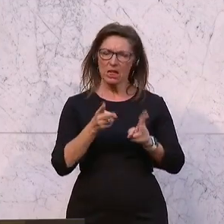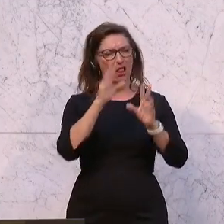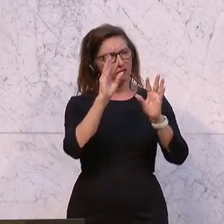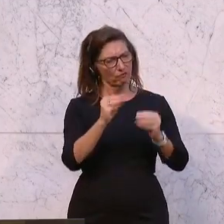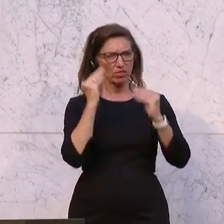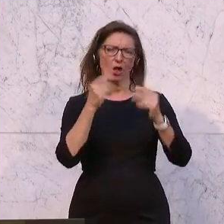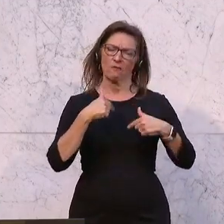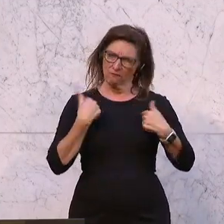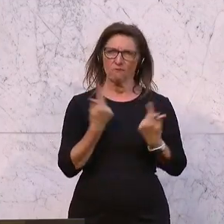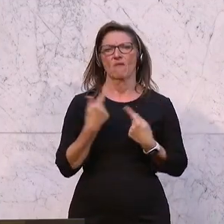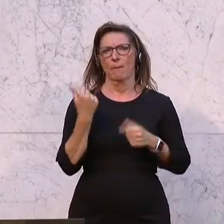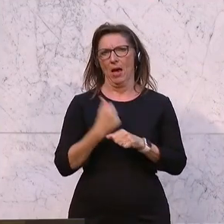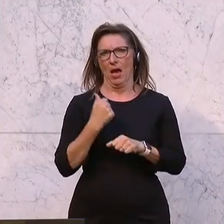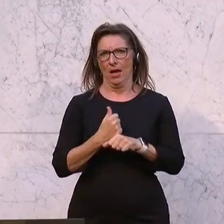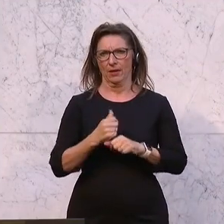uns verlassen.